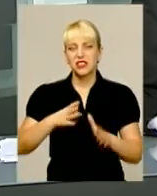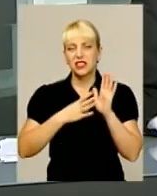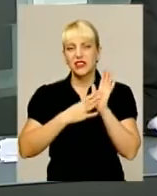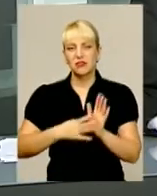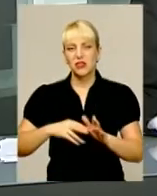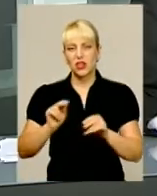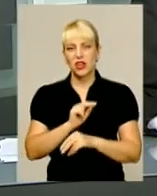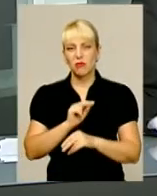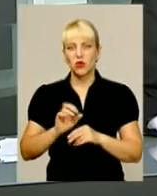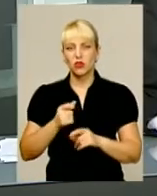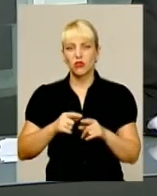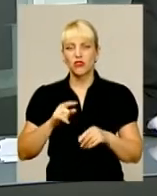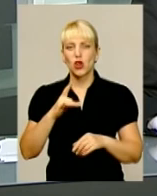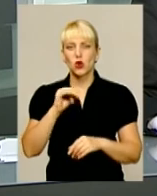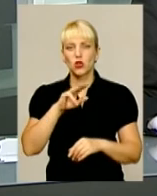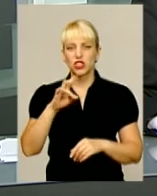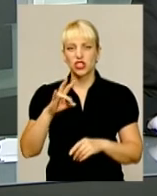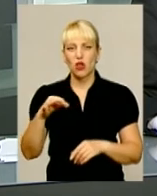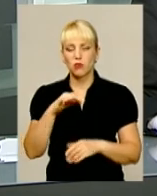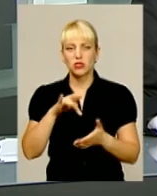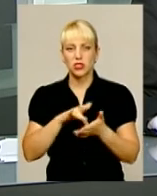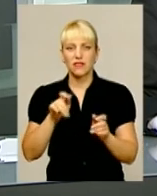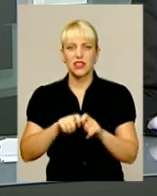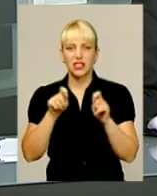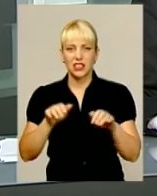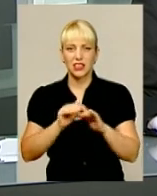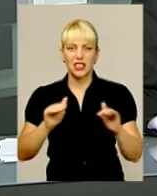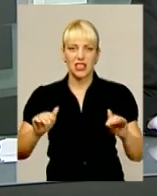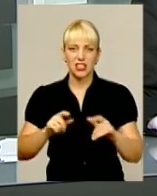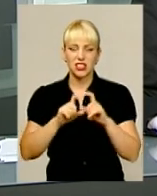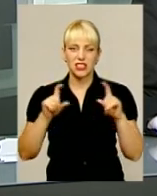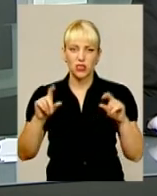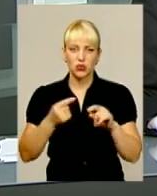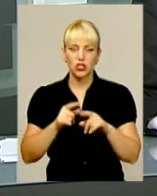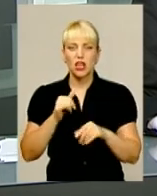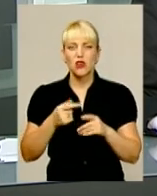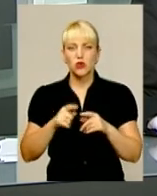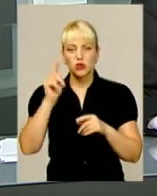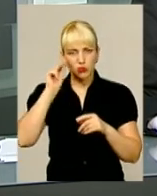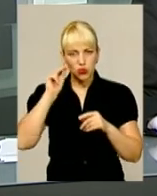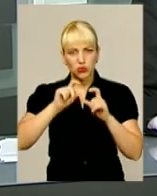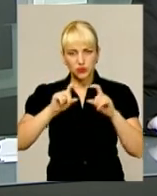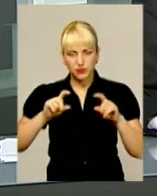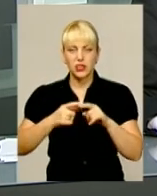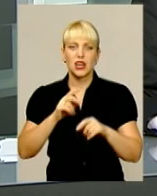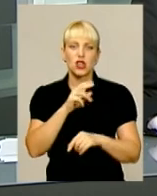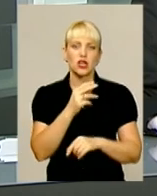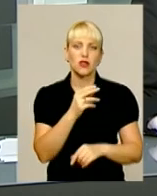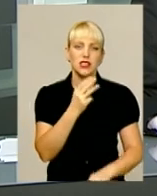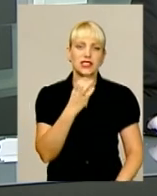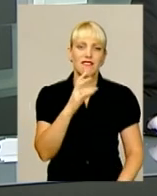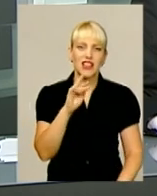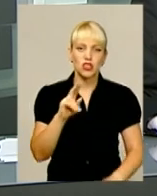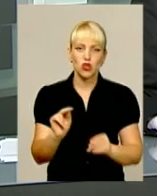-місячного ремонту в мікрорайоні Ружична обласного центру відкрили дитячий садочок. У дошкільному навчальному закладі «Світлячок»